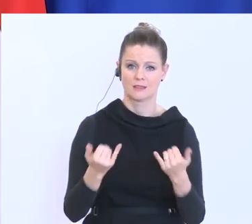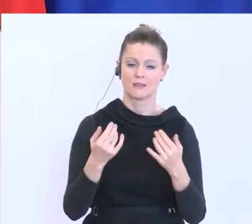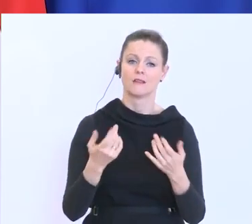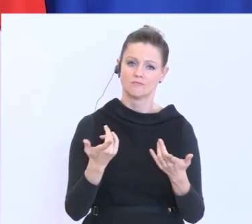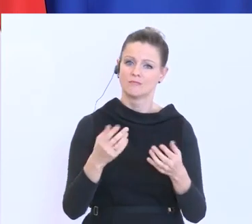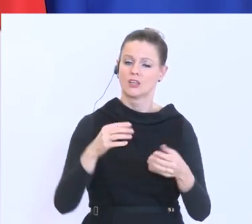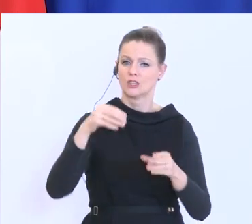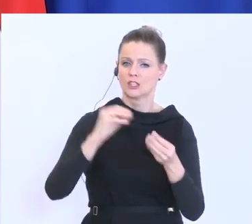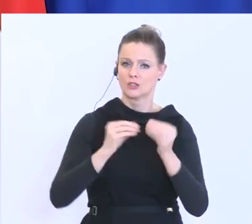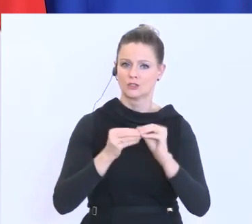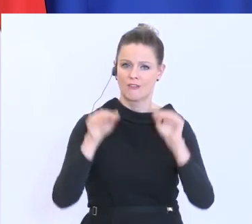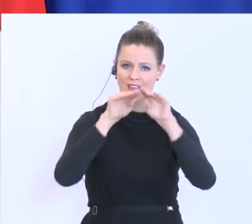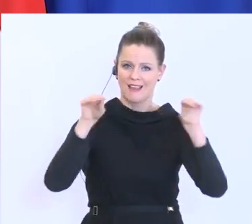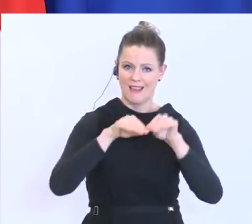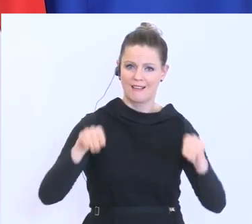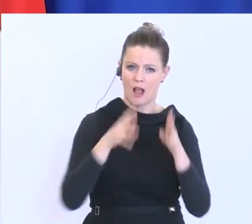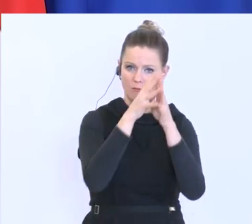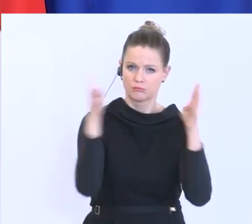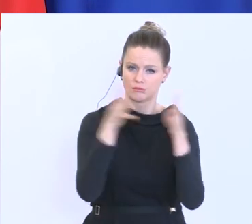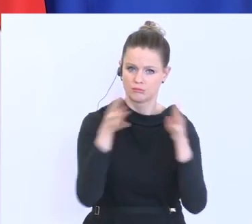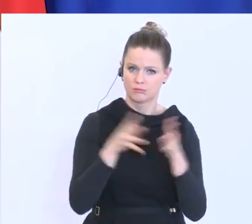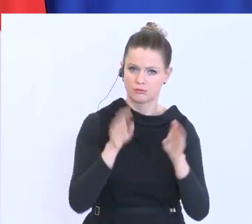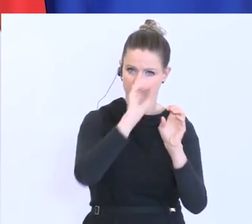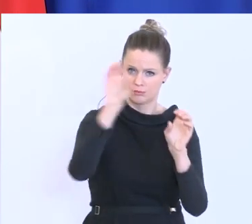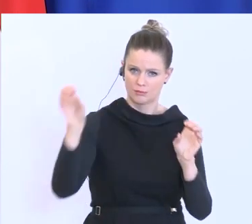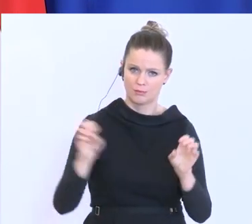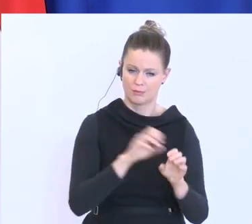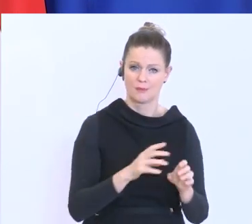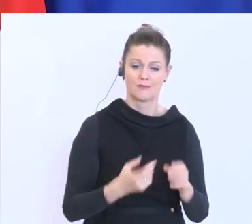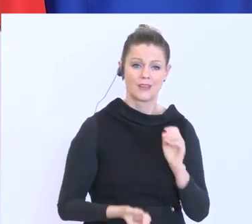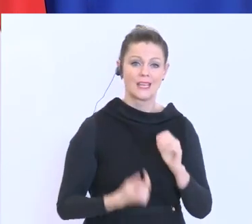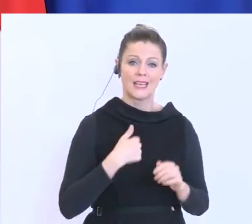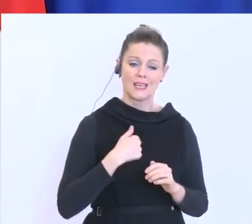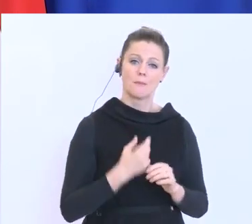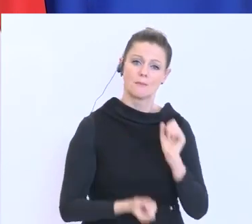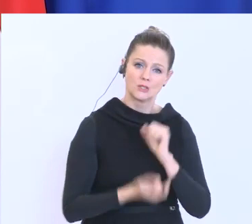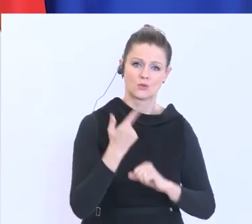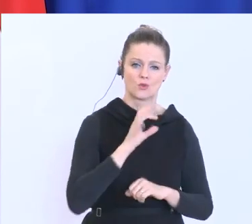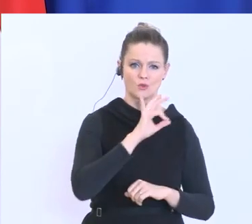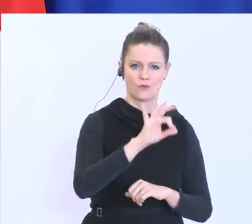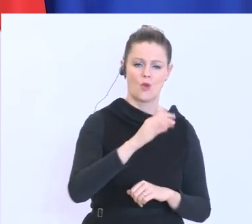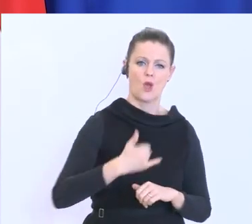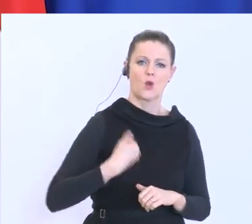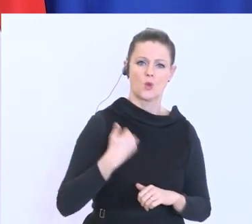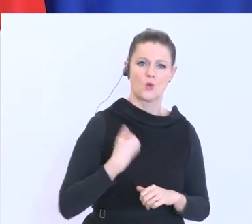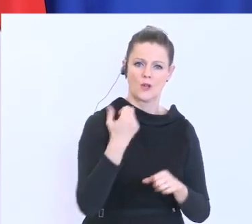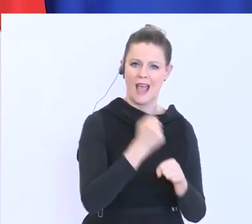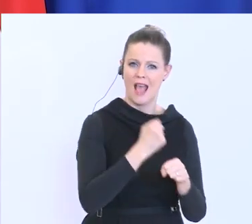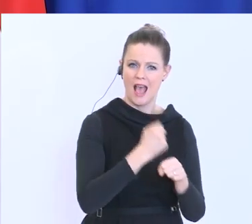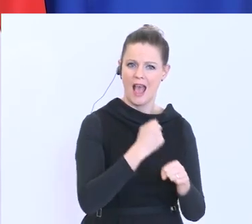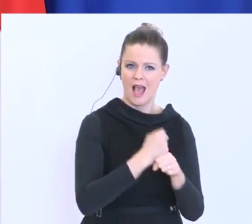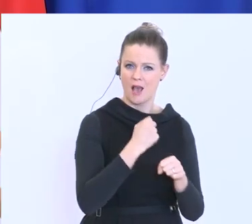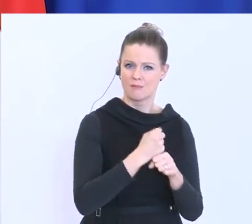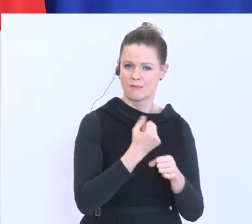meldet euch. Mein Appell richtet sich vor allem an junge arbeitssuchenden Menschen, die keine Betreuungspflichten haben,